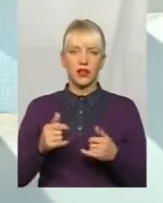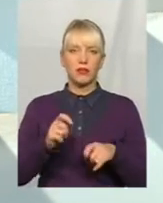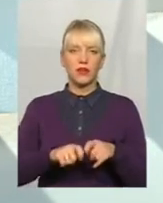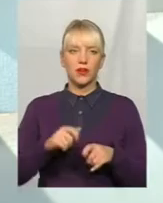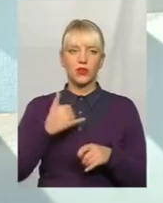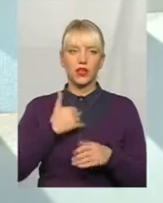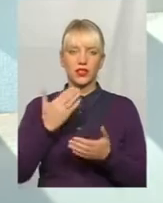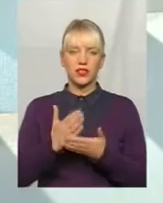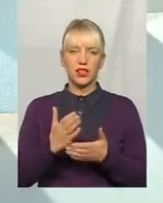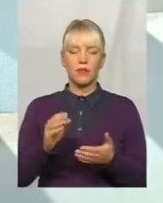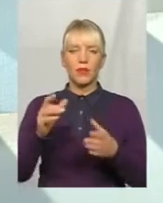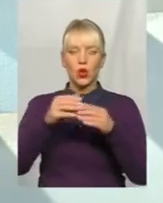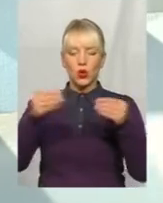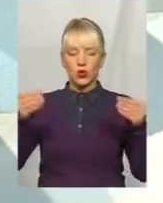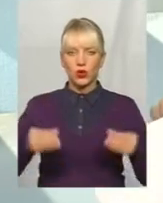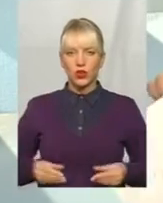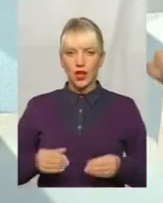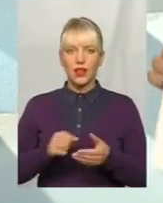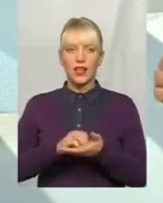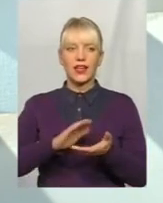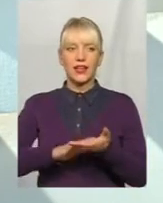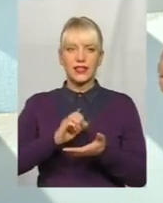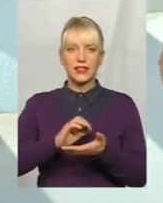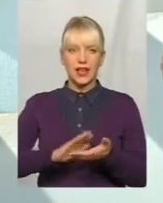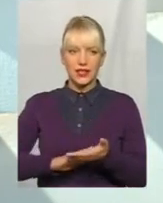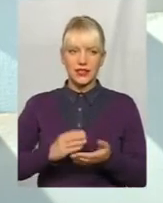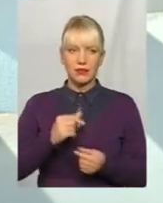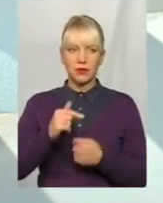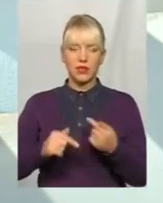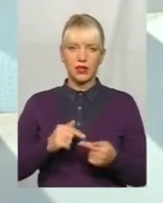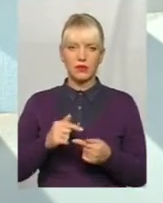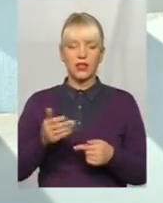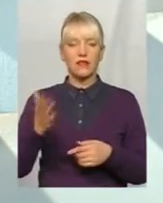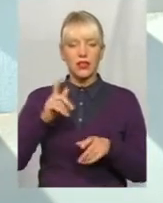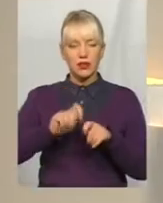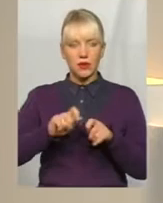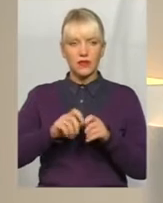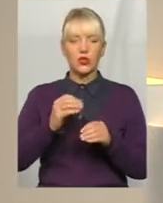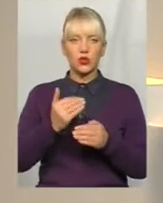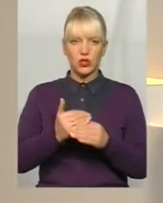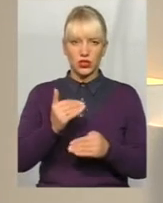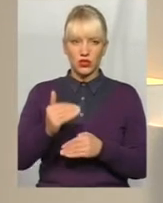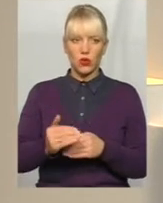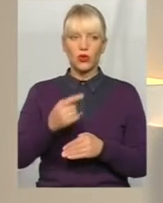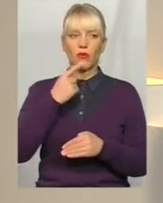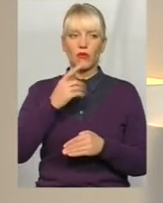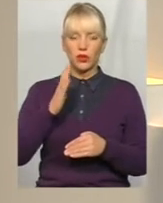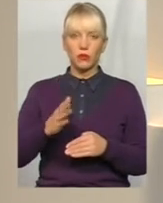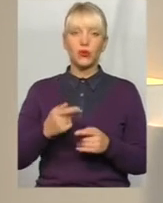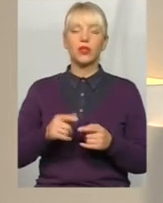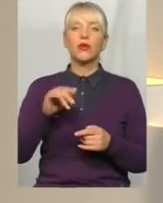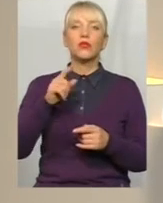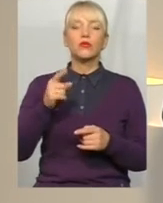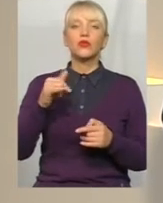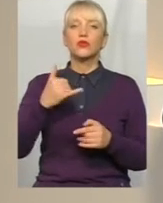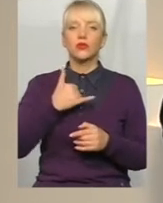реєстрації перевірок. Ми підприємцям такі рекомендуємо. Пані Надія, ми давайте перевірки згодом зачепимо, оскільки в нас ще